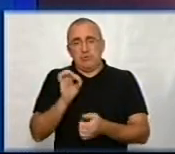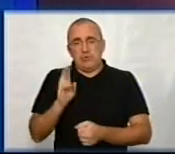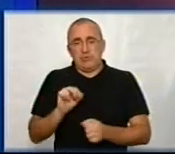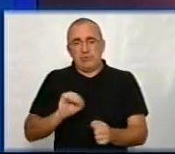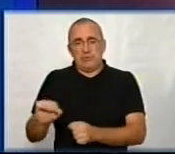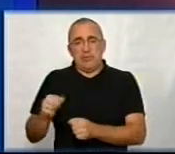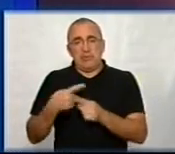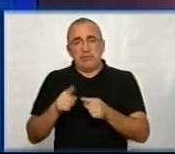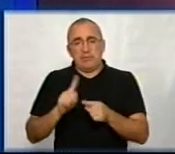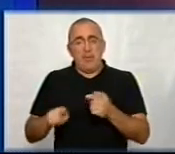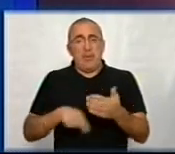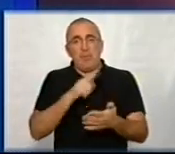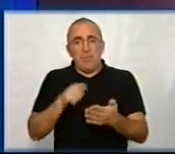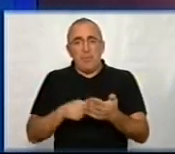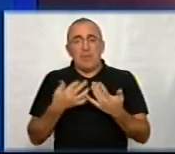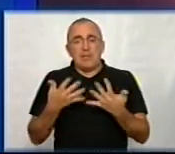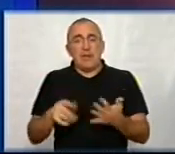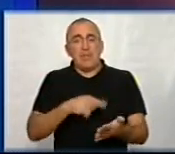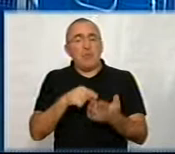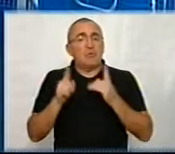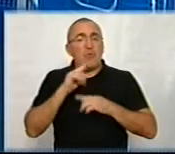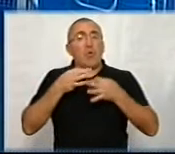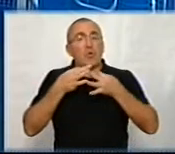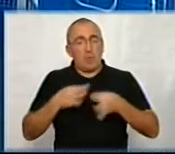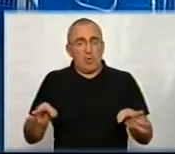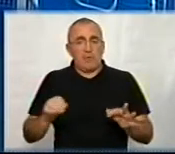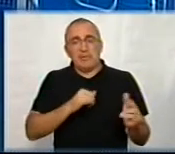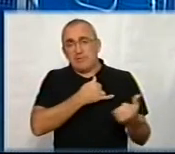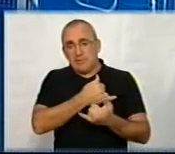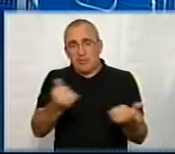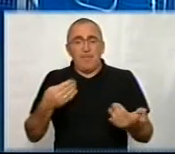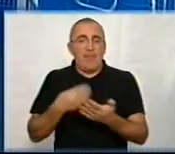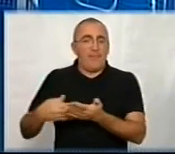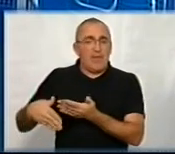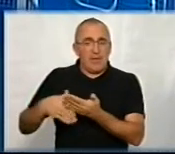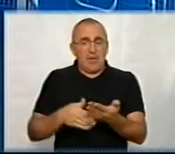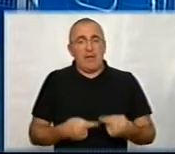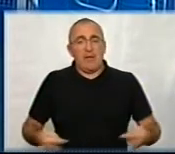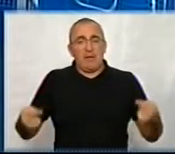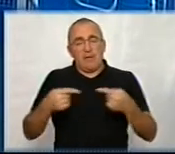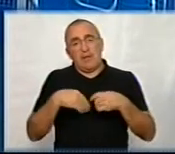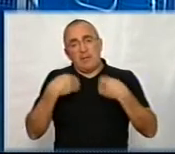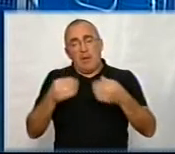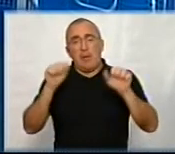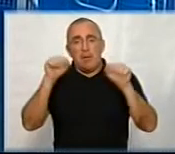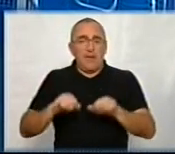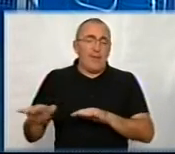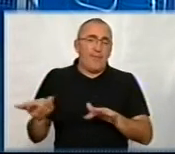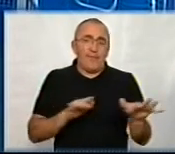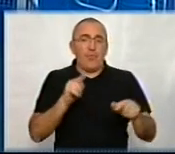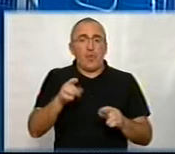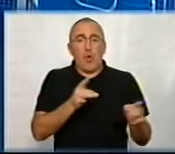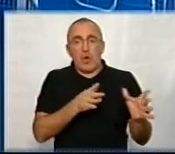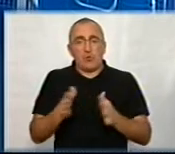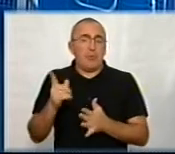другий момент – це, взагалі, питання того, наскільки міська рада дозволить і забезпечить їм фінансування, і, відповідно, чи надасть їм можливість функціонувати в тому